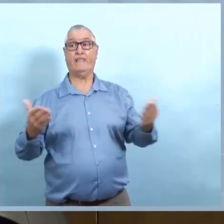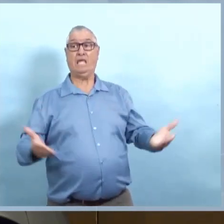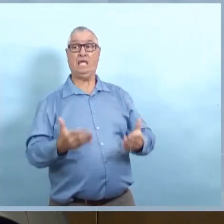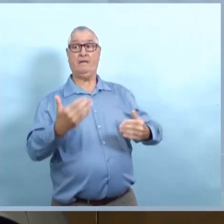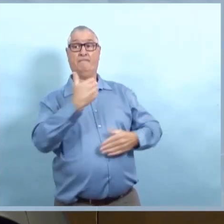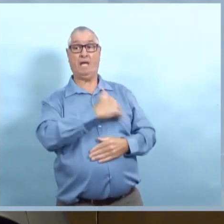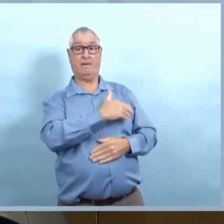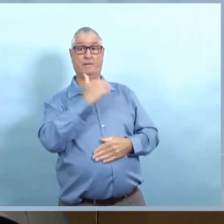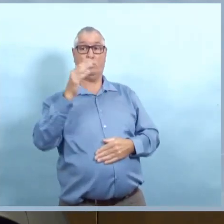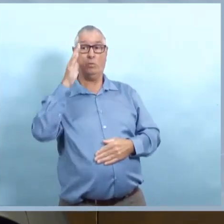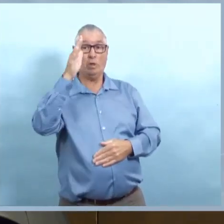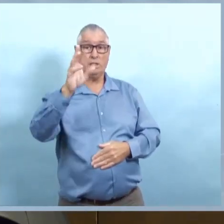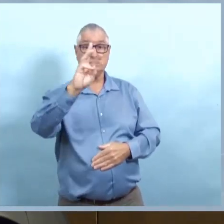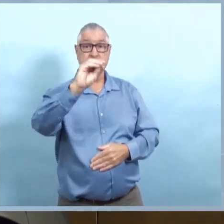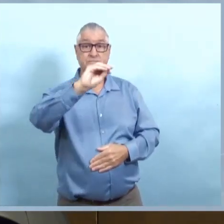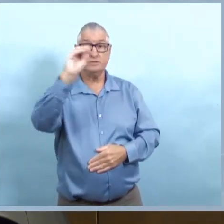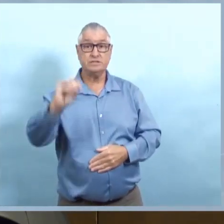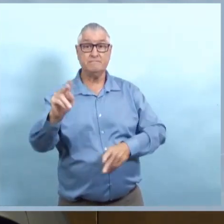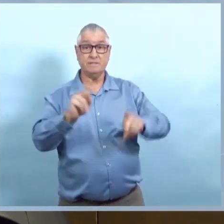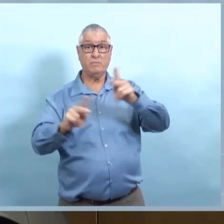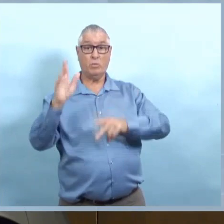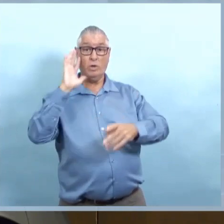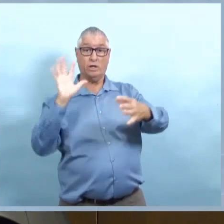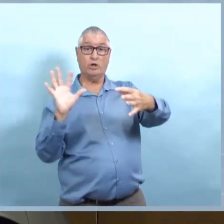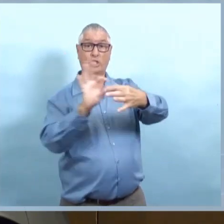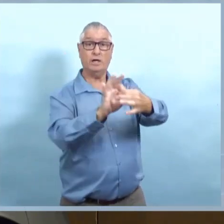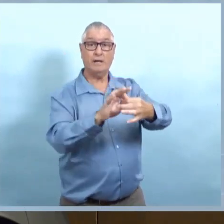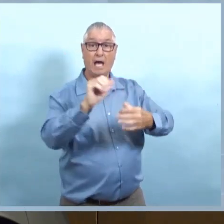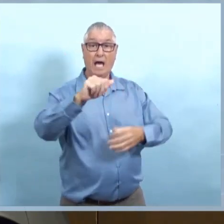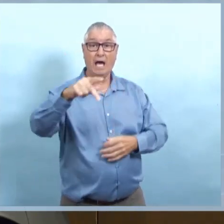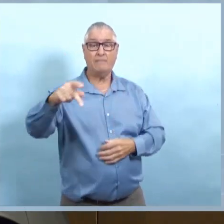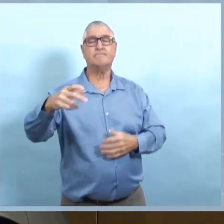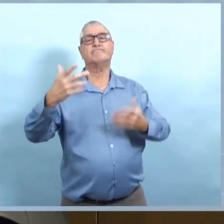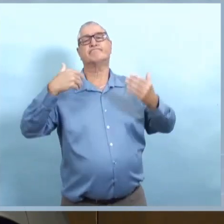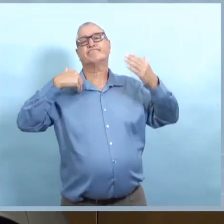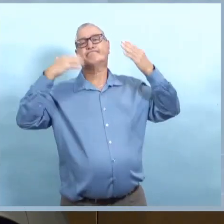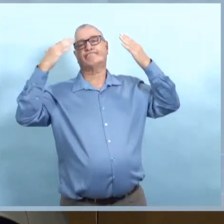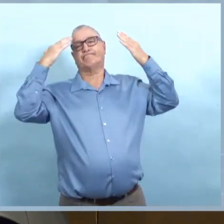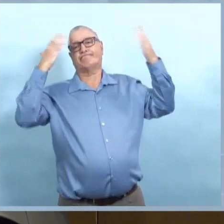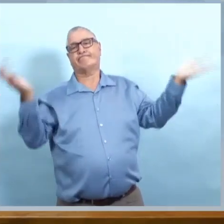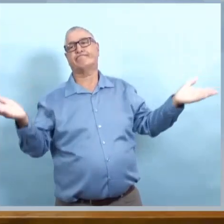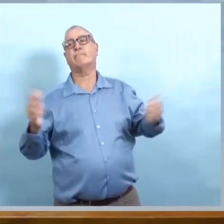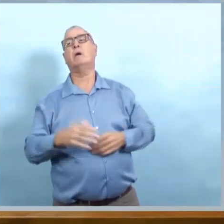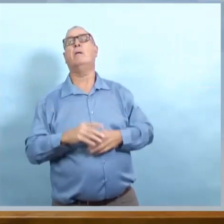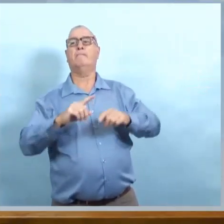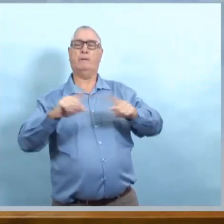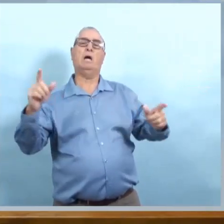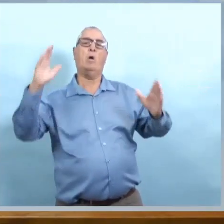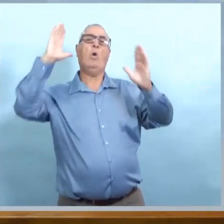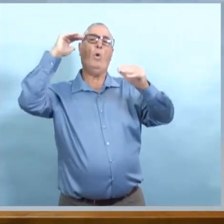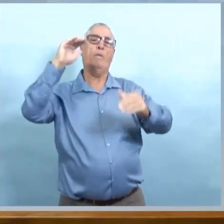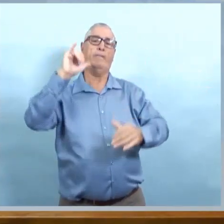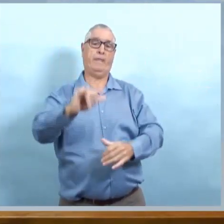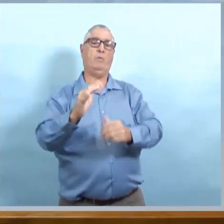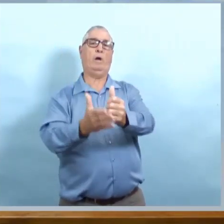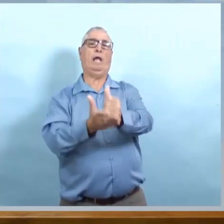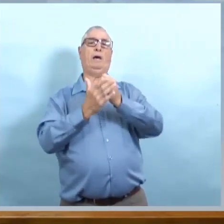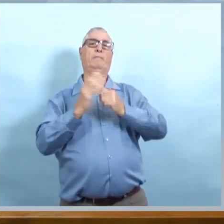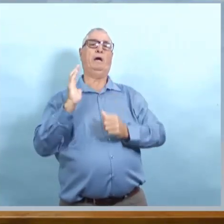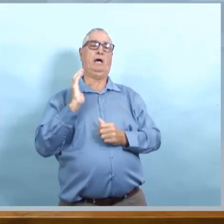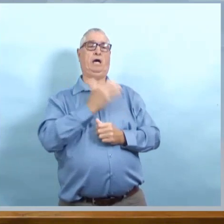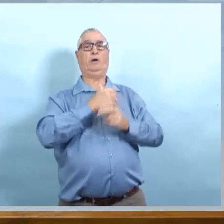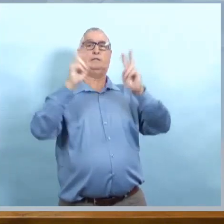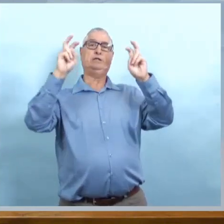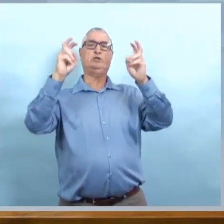pour que l'application soit efficace. Je pense qu'on n'a pas de décision finale en ce qui concerne s'il sera